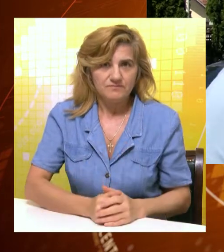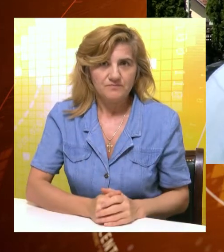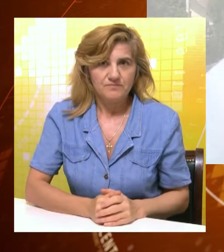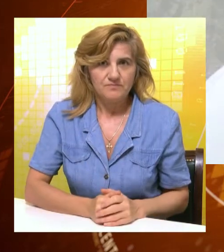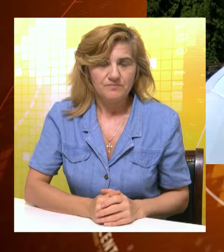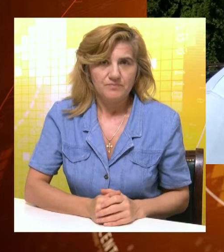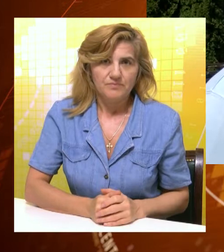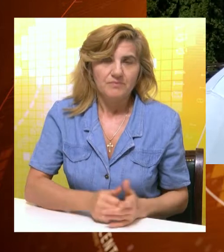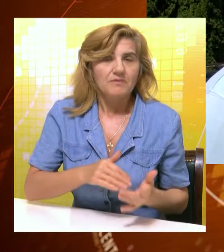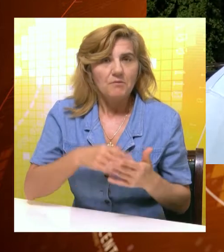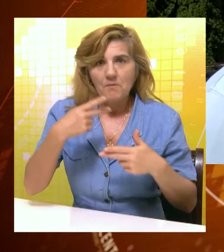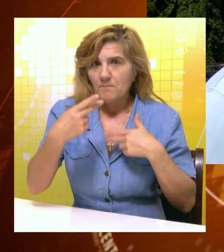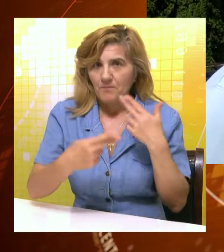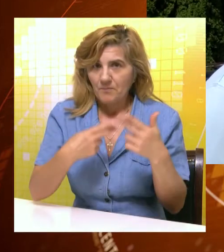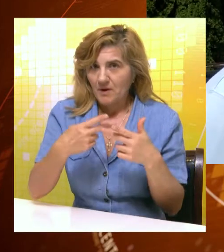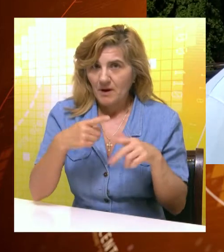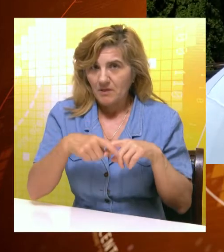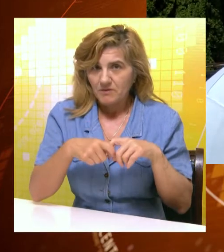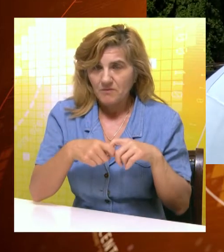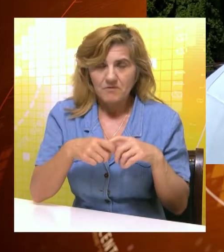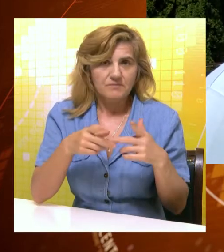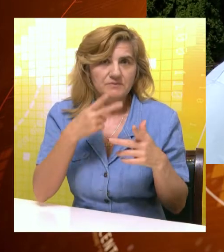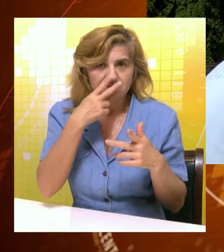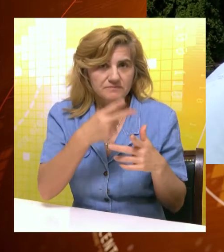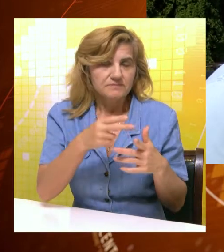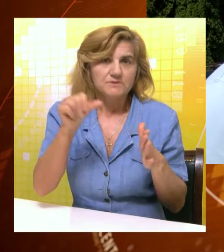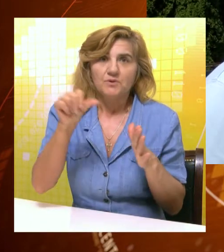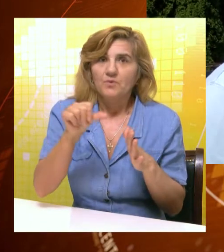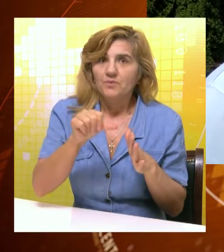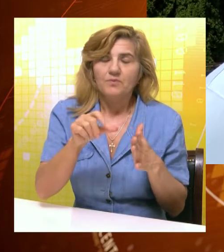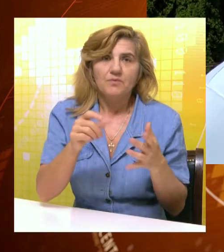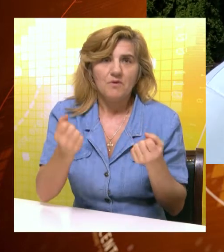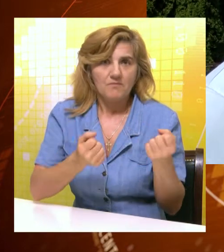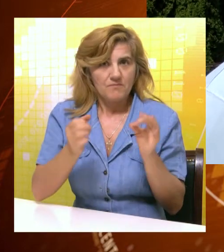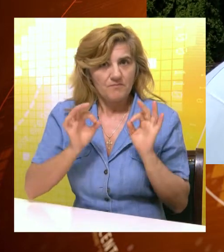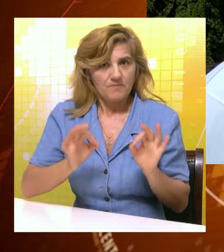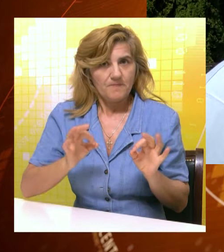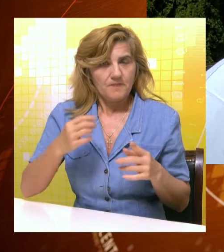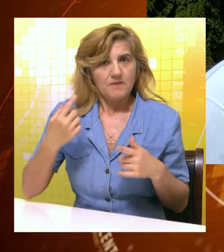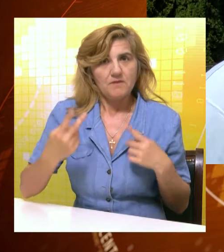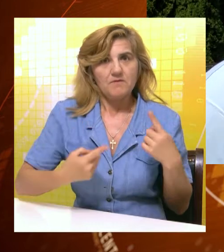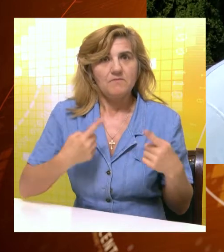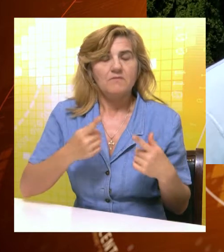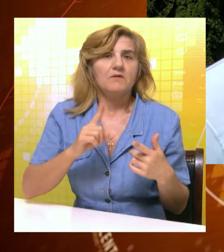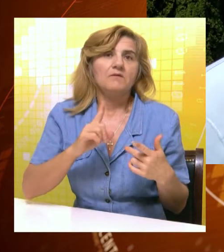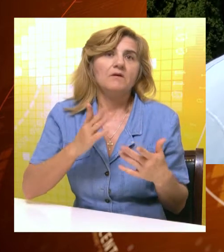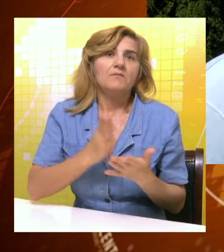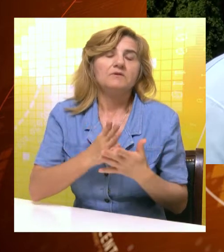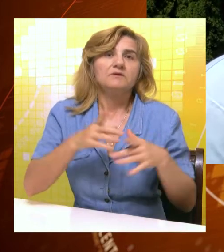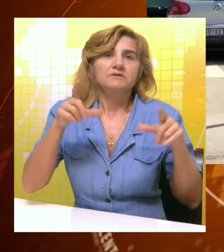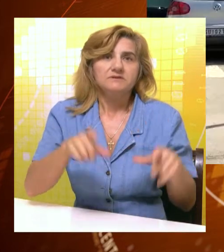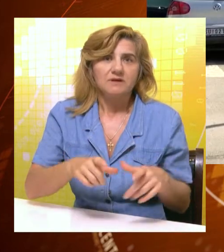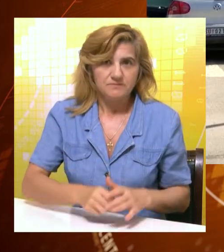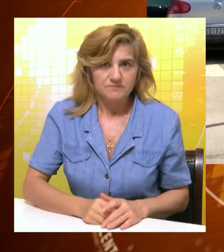toploti. Samo pregled vozila, obavezno kočnice, tečnosti, da vozilo bude funkcionalno, da ih ne iznevri negde na